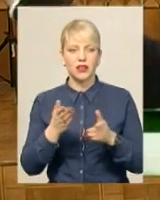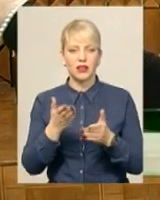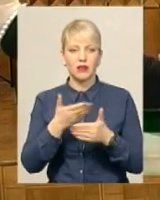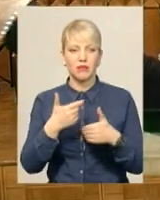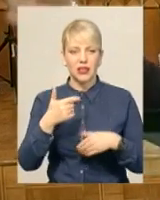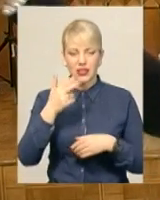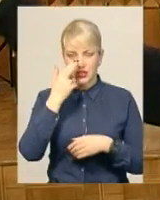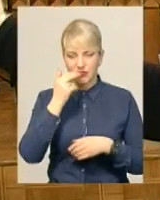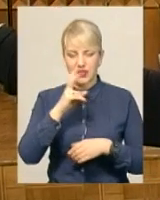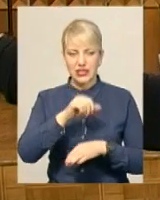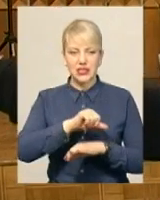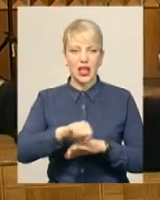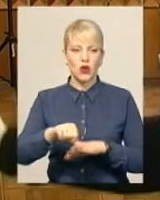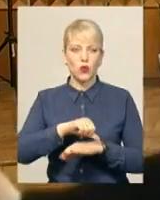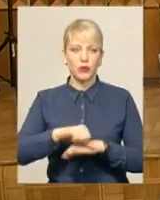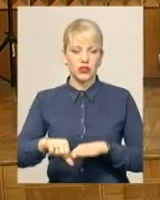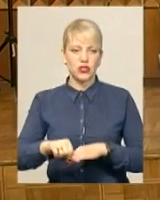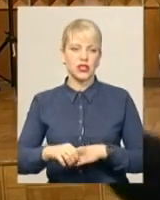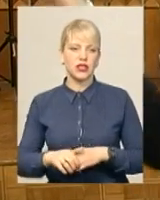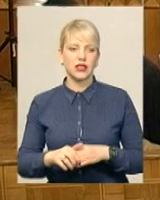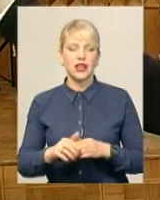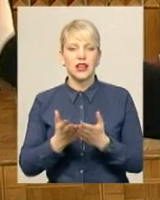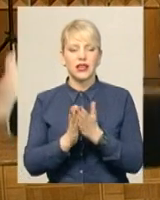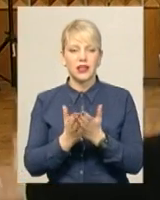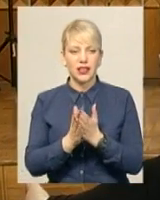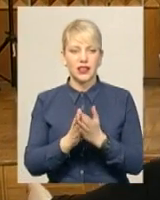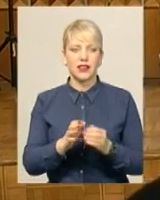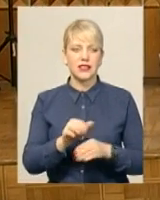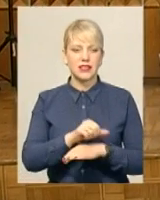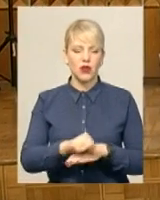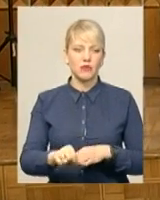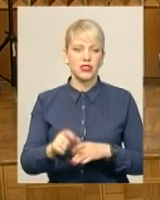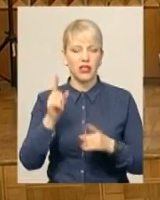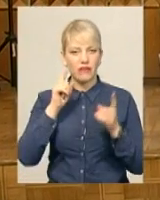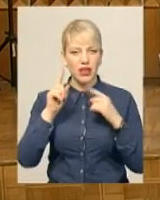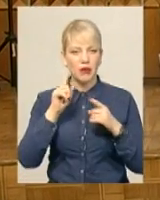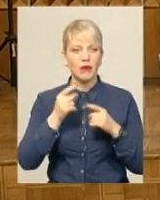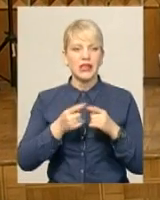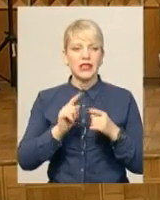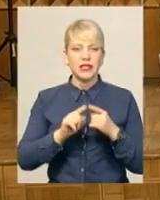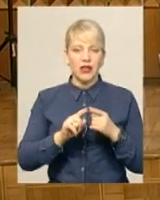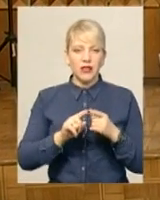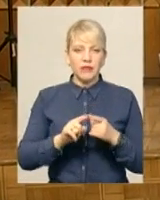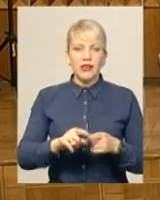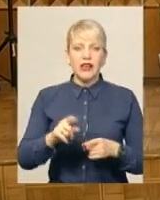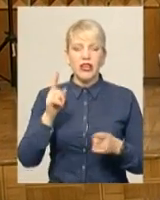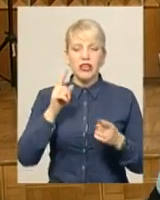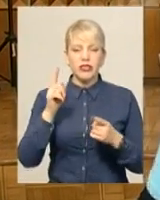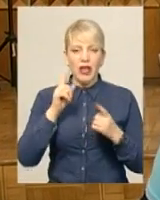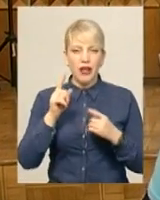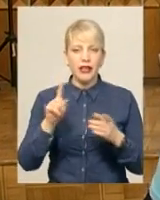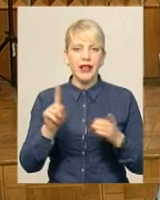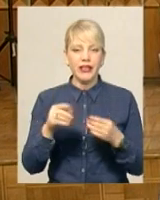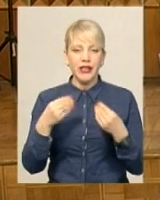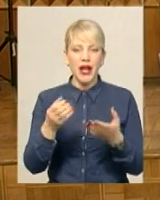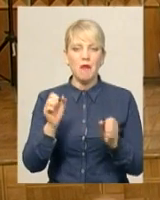звикли в зарубіжних книгах, в зарубіжних фільмах. Тобто це жанр, який